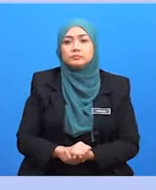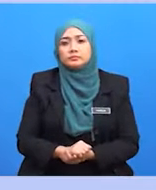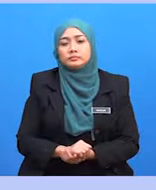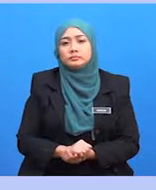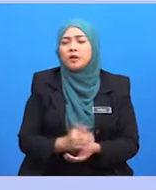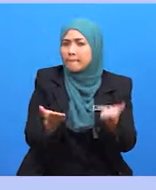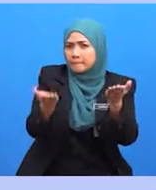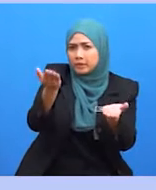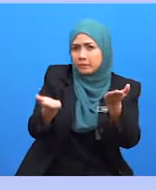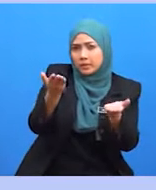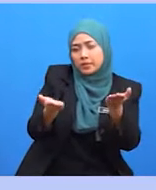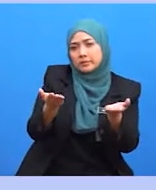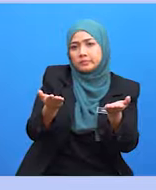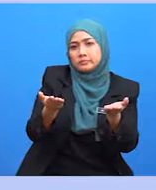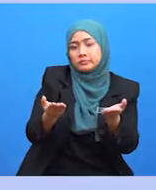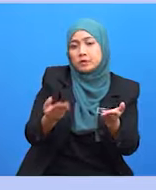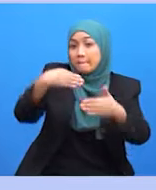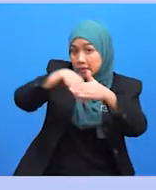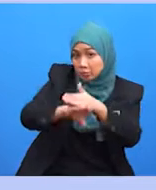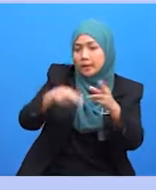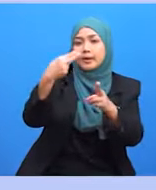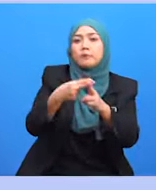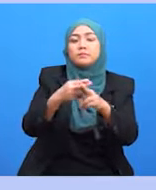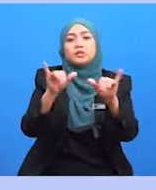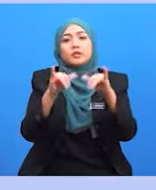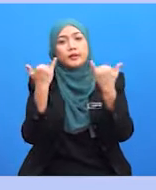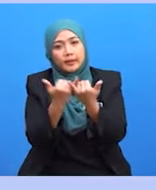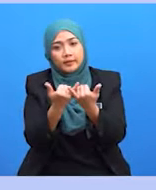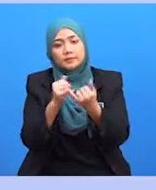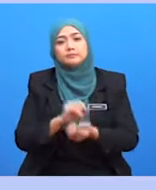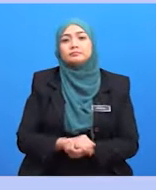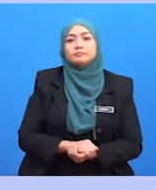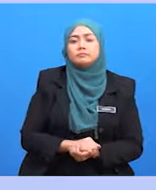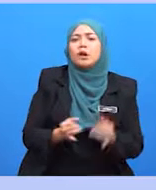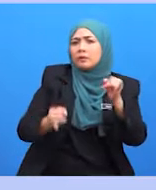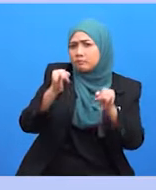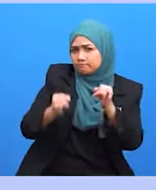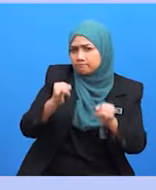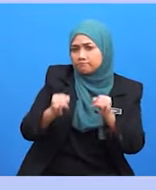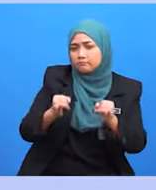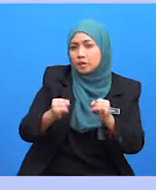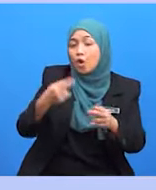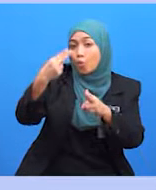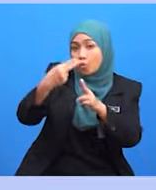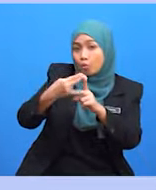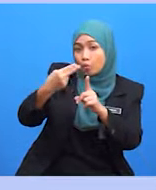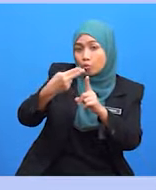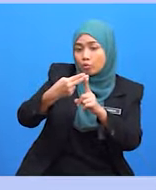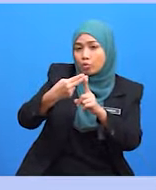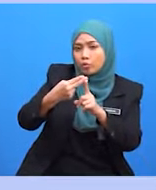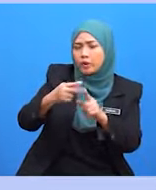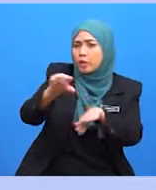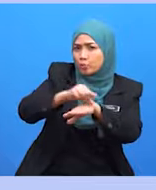pertimbangkan untuk memasukkan nama syarikat anda. Jika huruf yang digunakan dalam logo